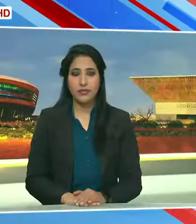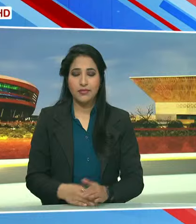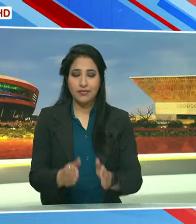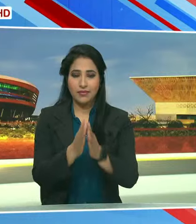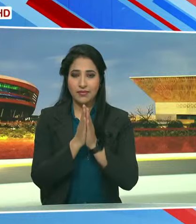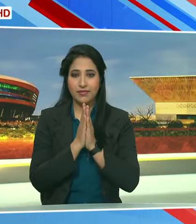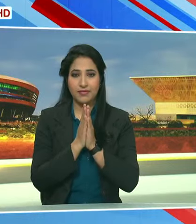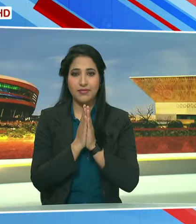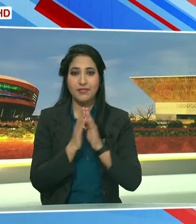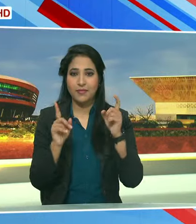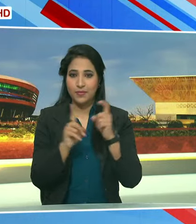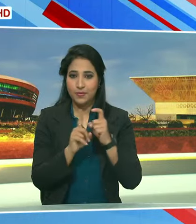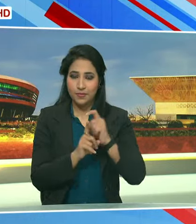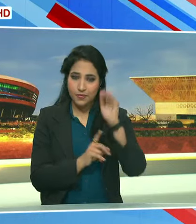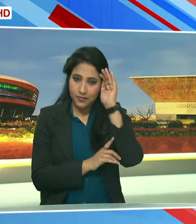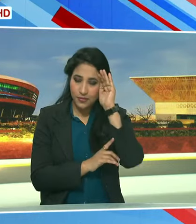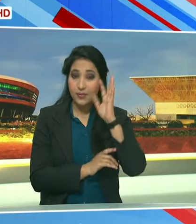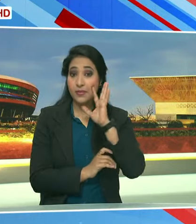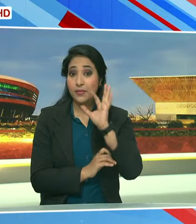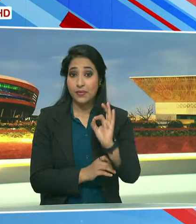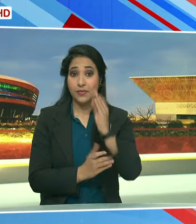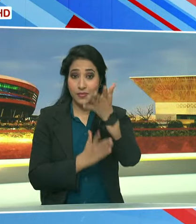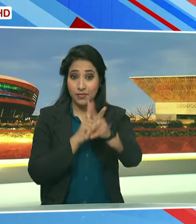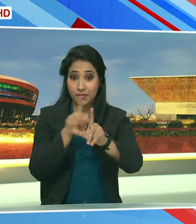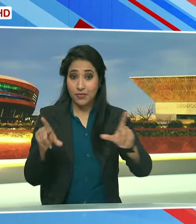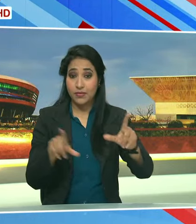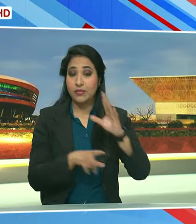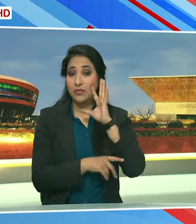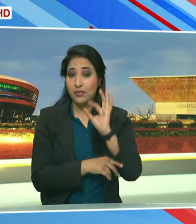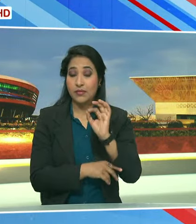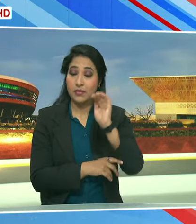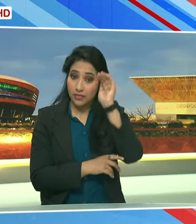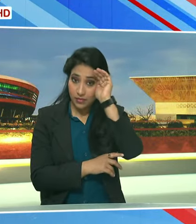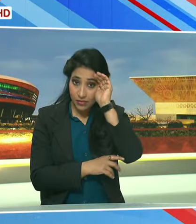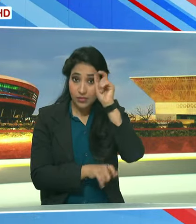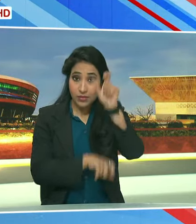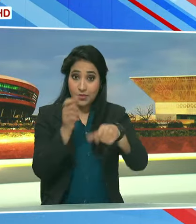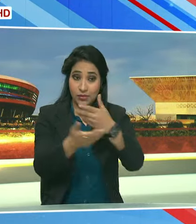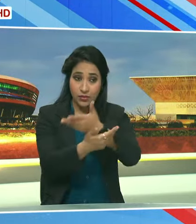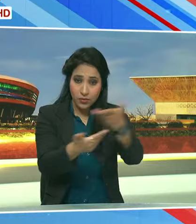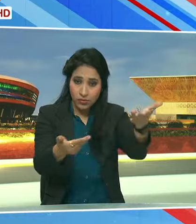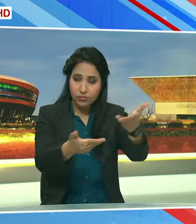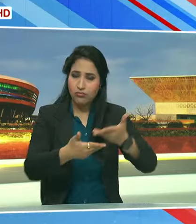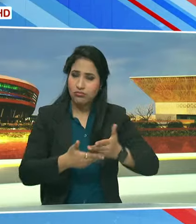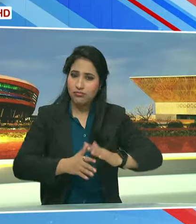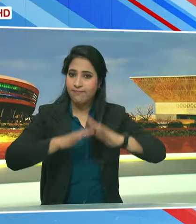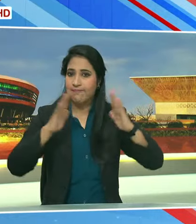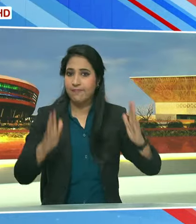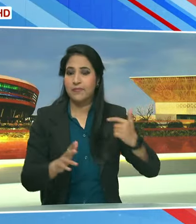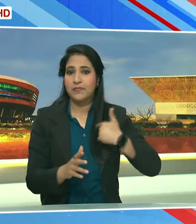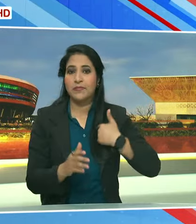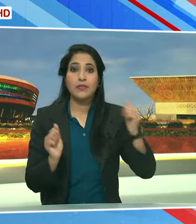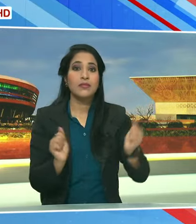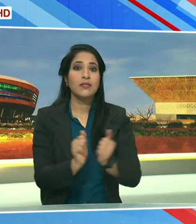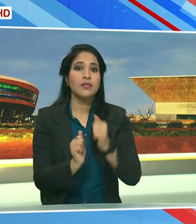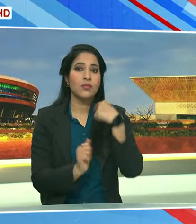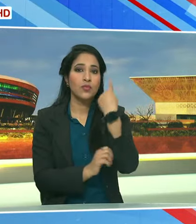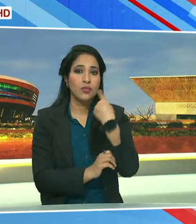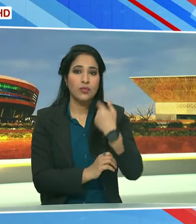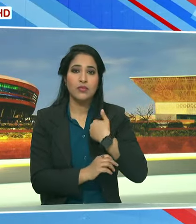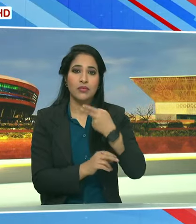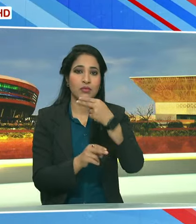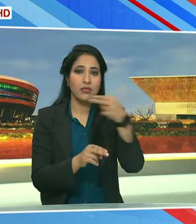नमस्कार डीडी न्यूस के विशेश सांकेतिक भाषा समाचार में आप सभी का स्वागत है आपके साथ